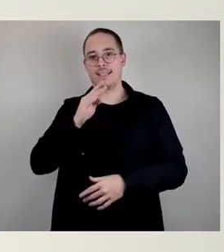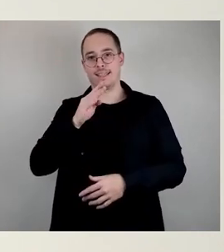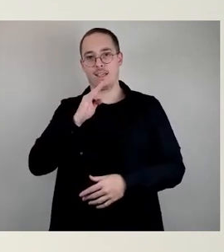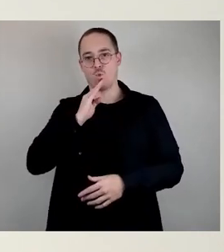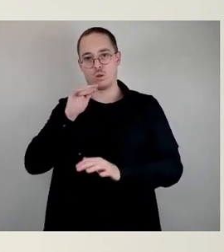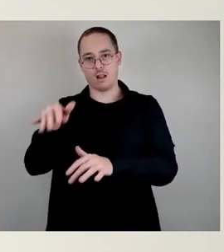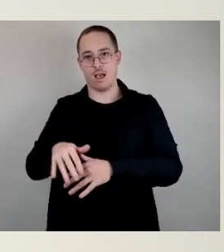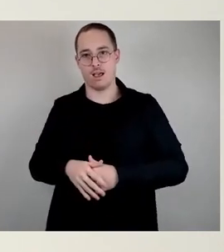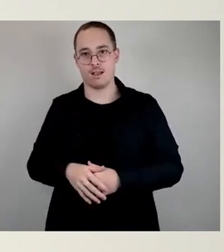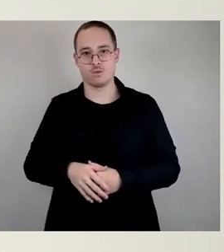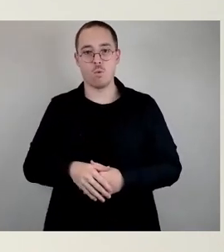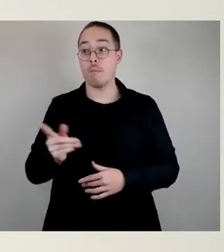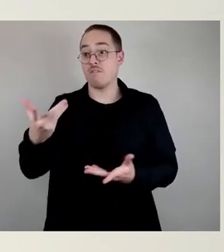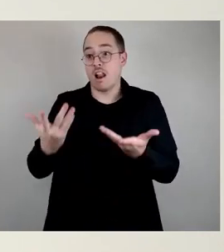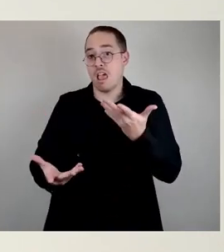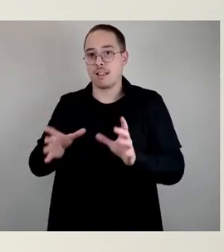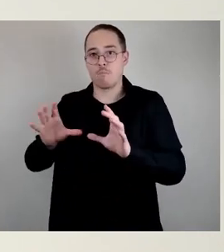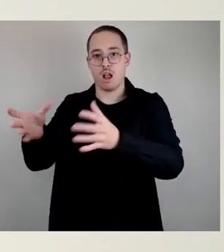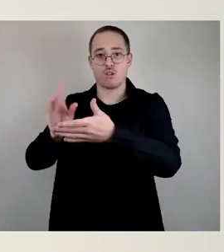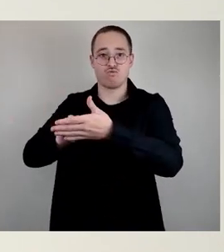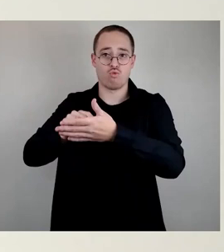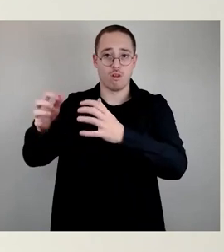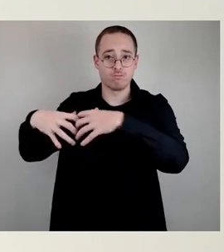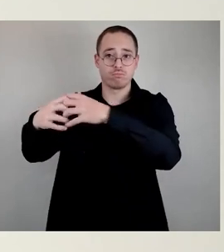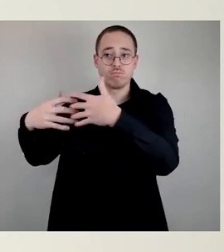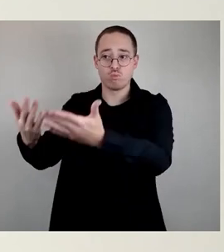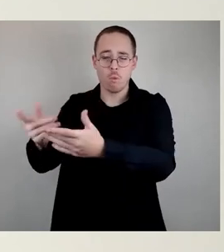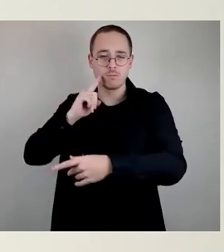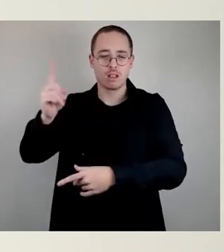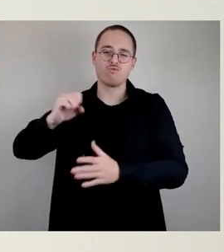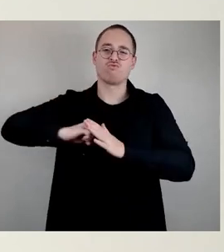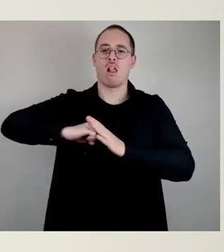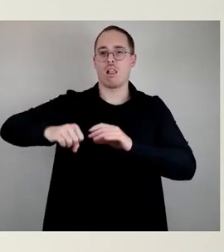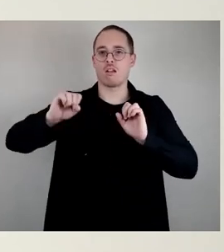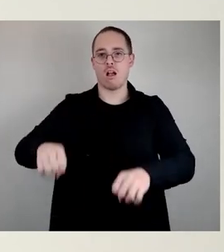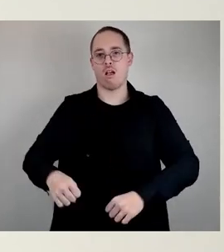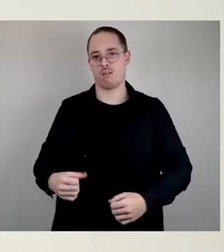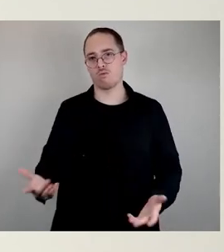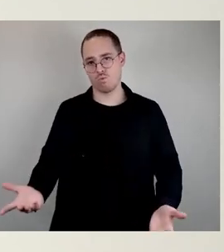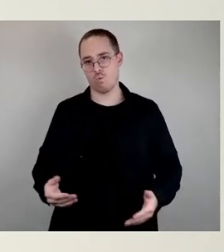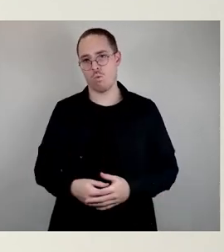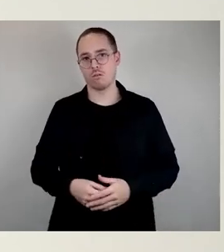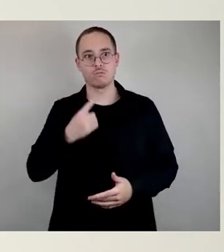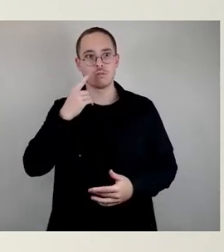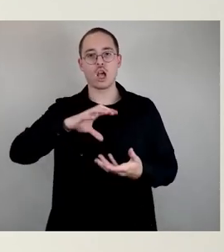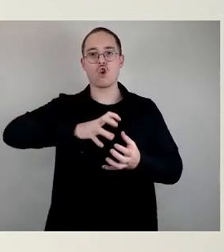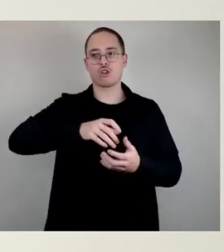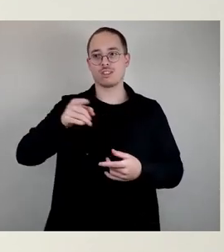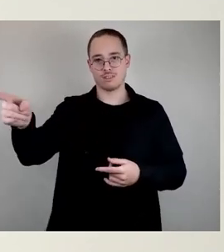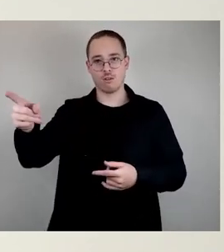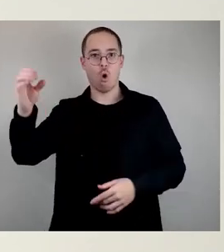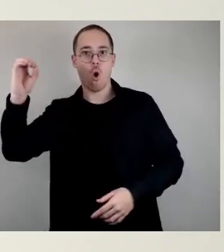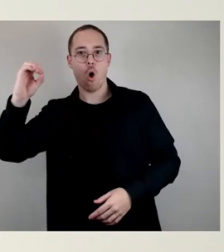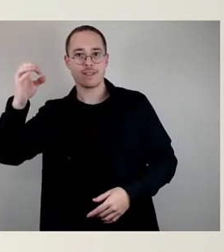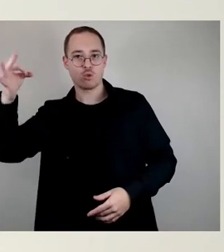einer Gemeinschaftsschule durchaus denkbar, dass man dort schneller vorankommt, weil das sehe ich auch, dass natürlich Klotsche näher an Ottendorf liegt, um dort